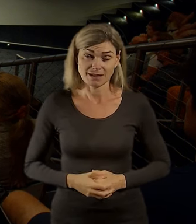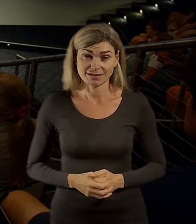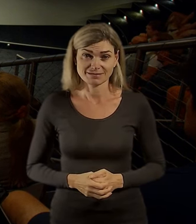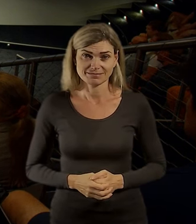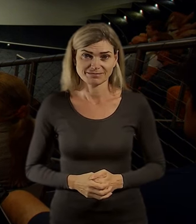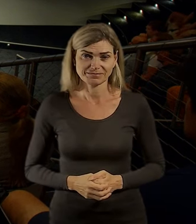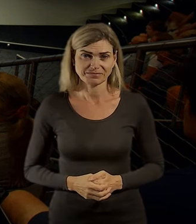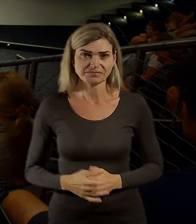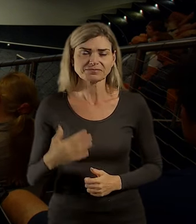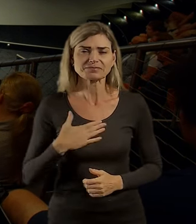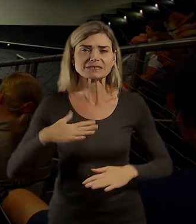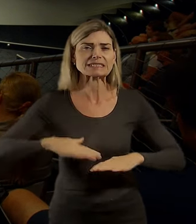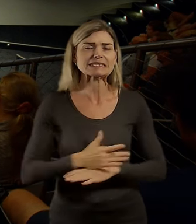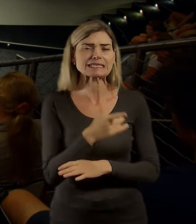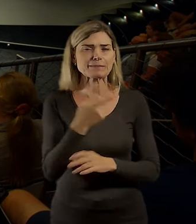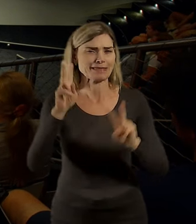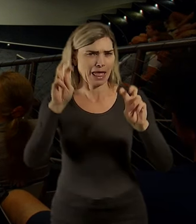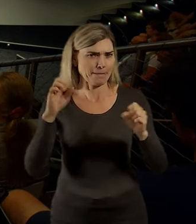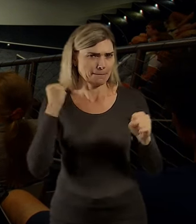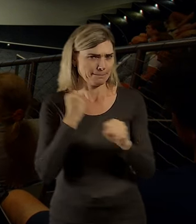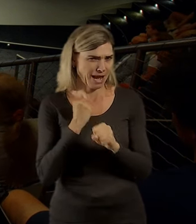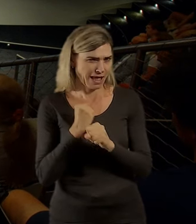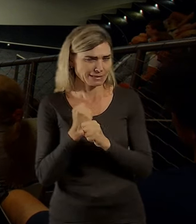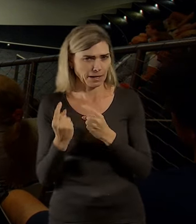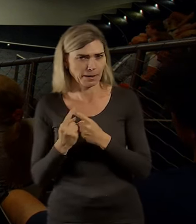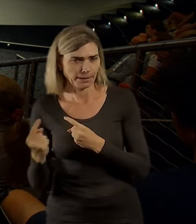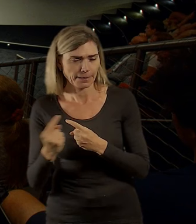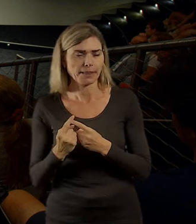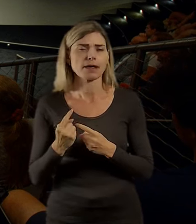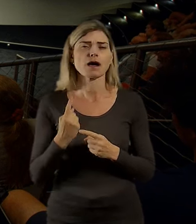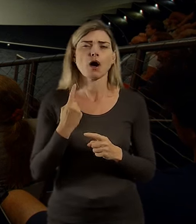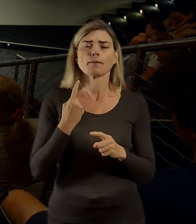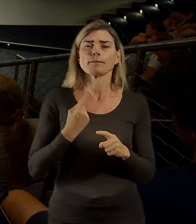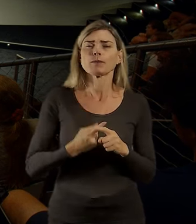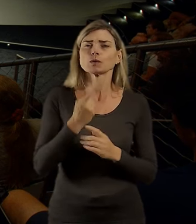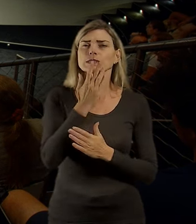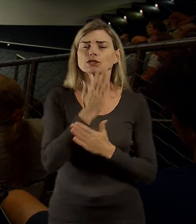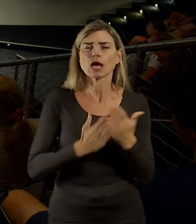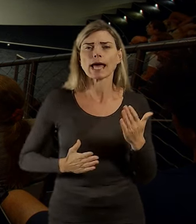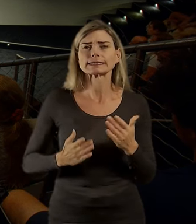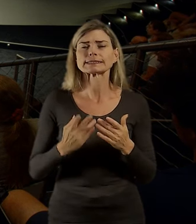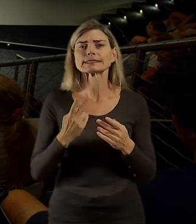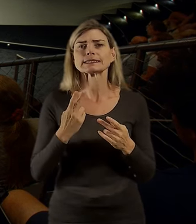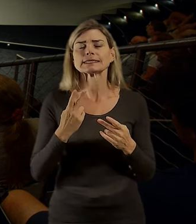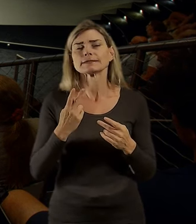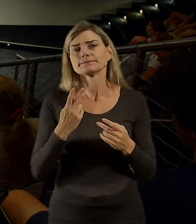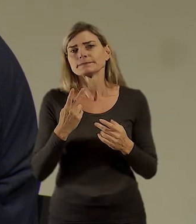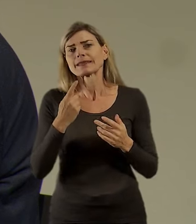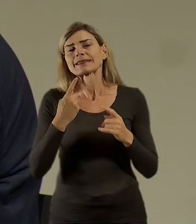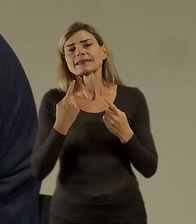Myslím, že u té práce a částečně u jistýho druhu vzdělání